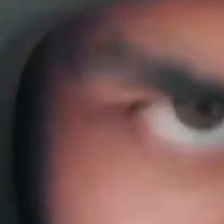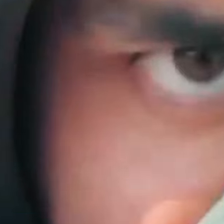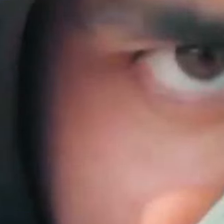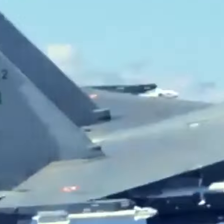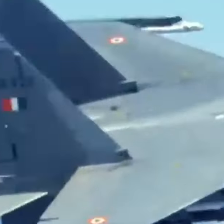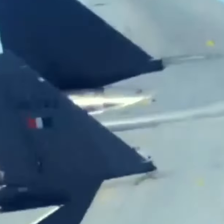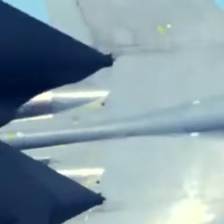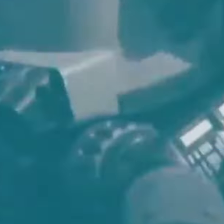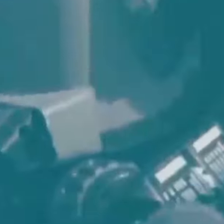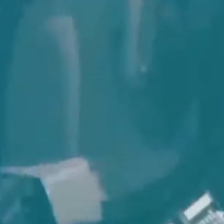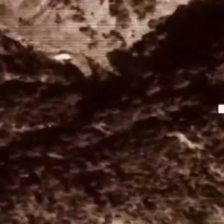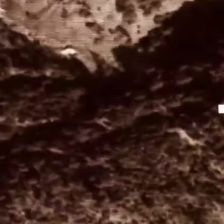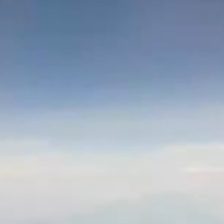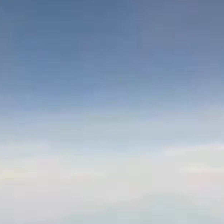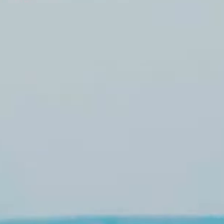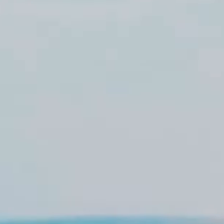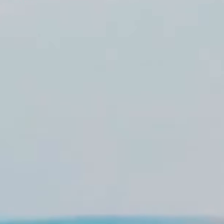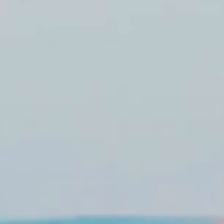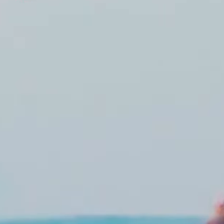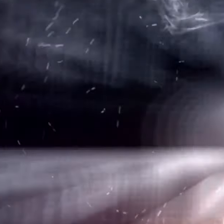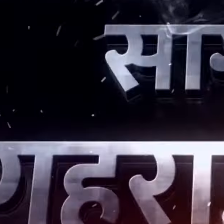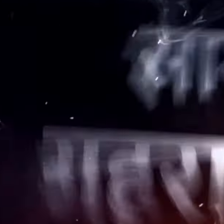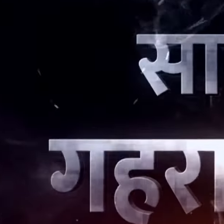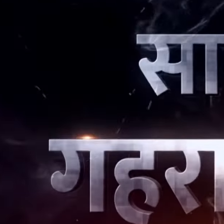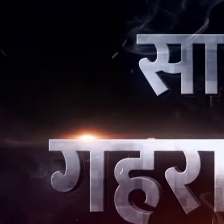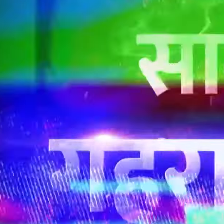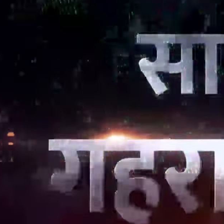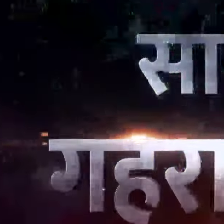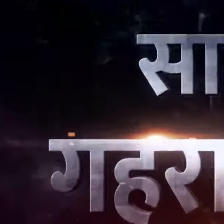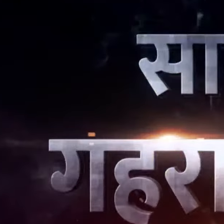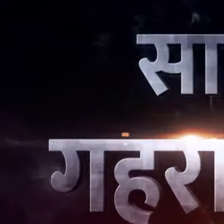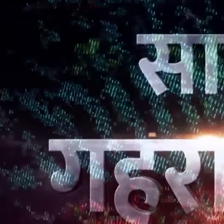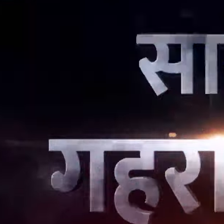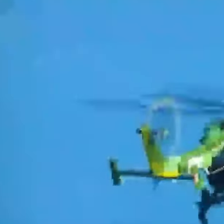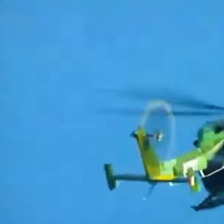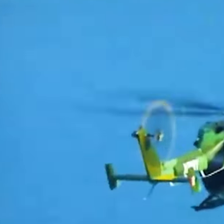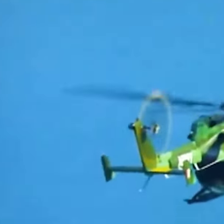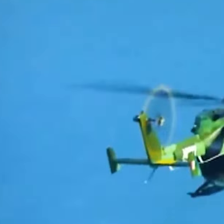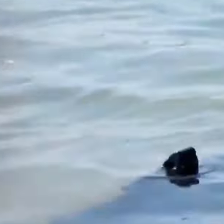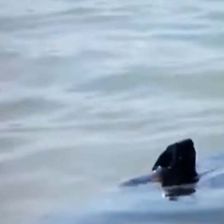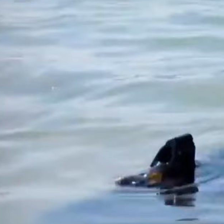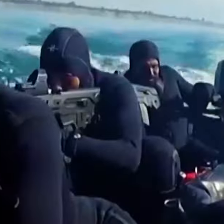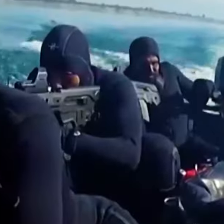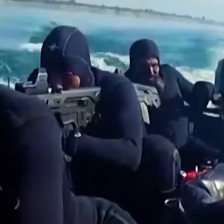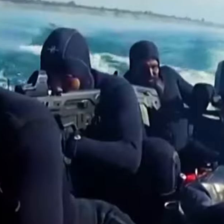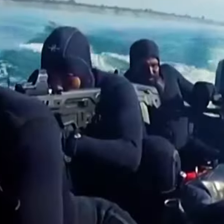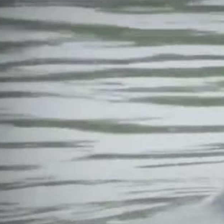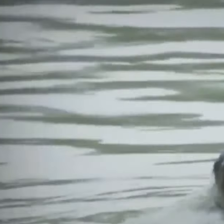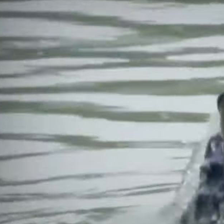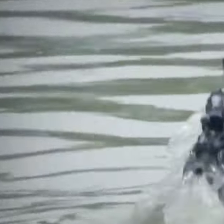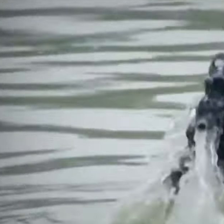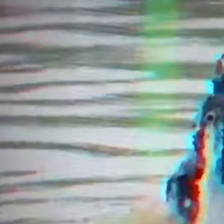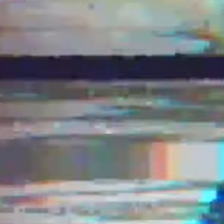आठ एंगे भाछिवर एंगे अचो दियूज पर आठ धूनियूब उचिधिवर तटीट